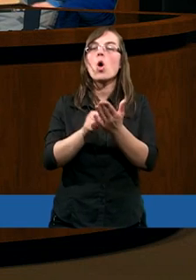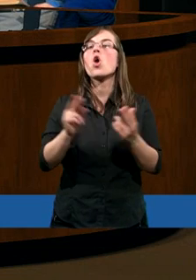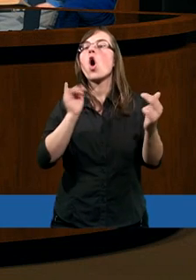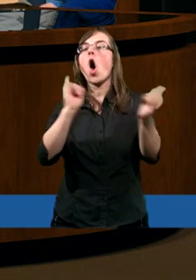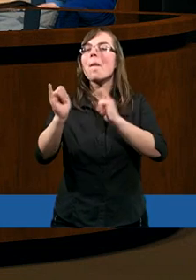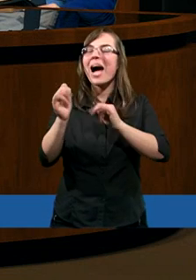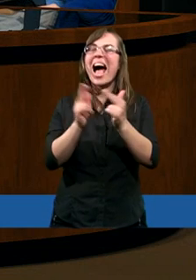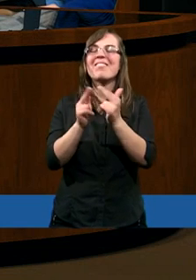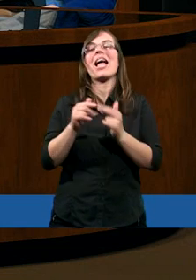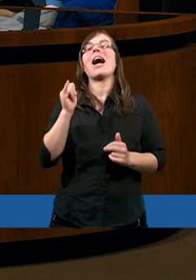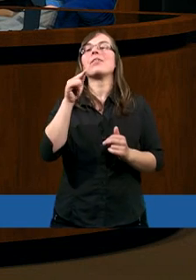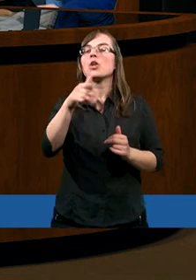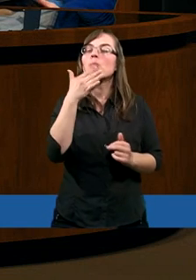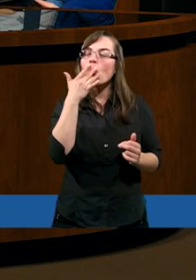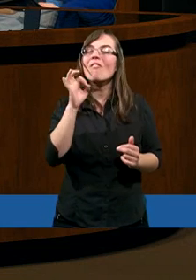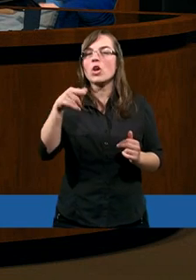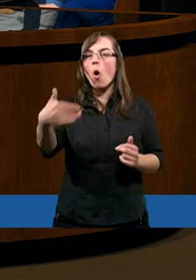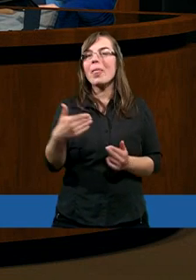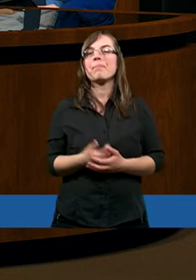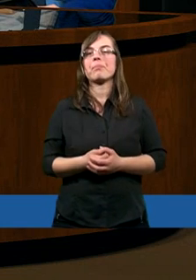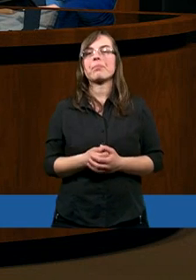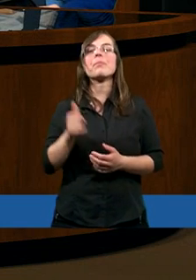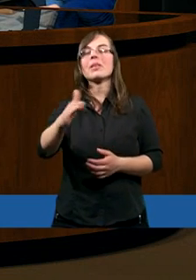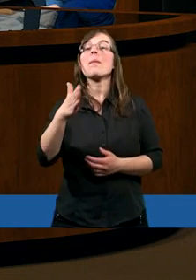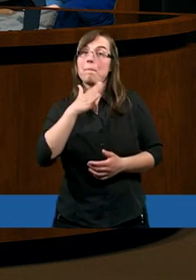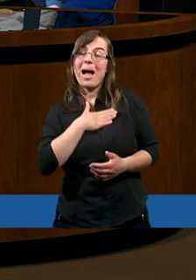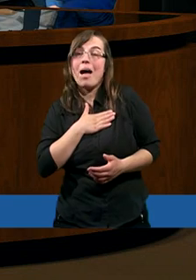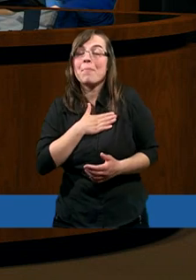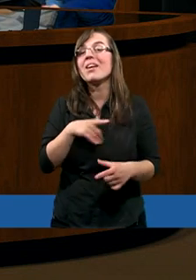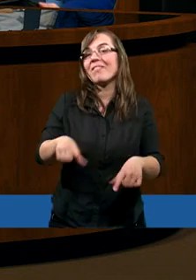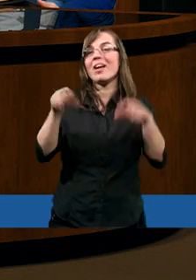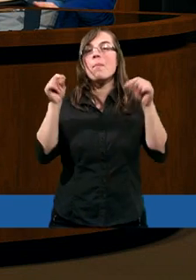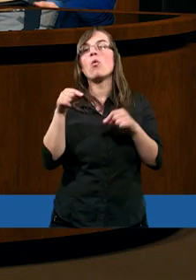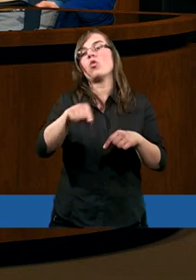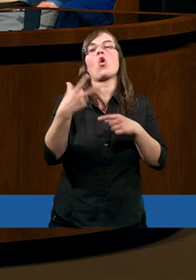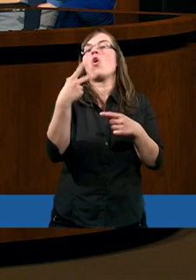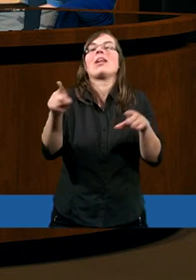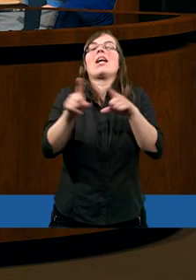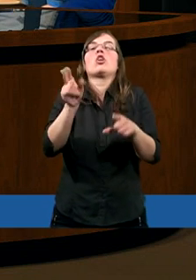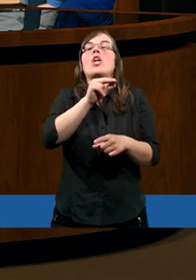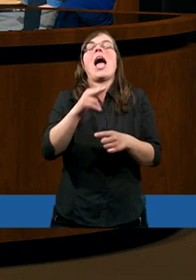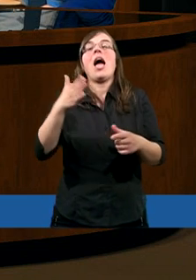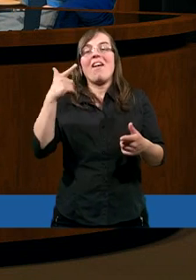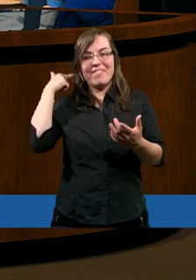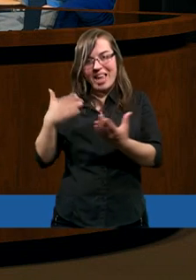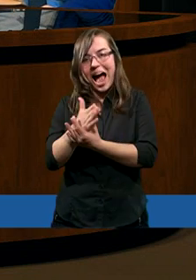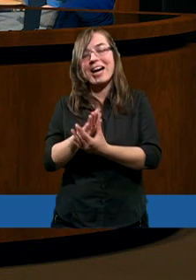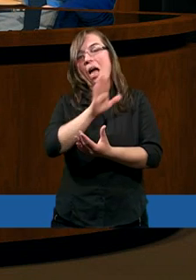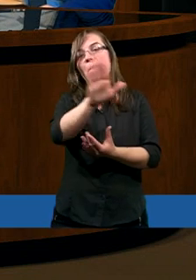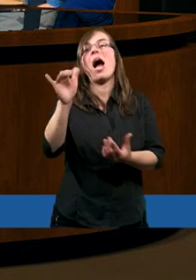dokładnie to, Grzesiu, co ty mówisz i mamy wybór. To nie jest tak, że dostajemy wiarę i potem